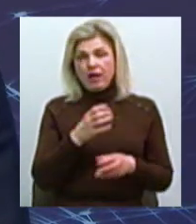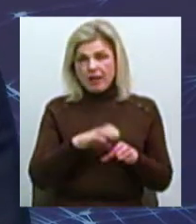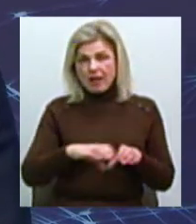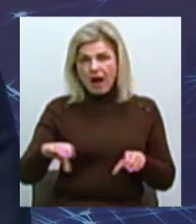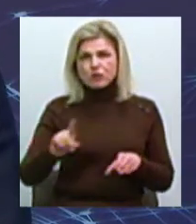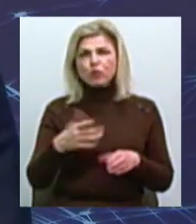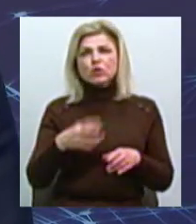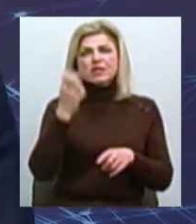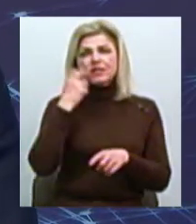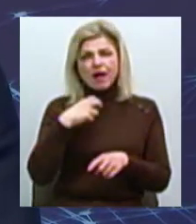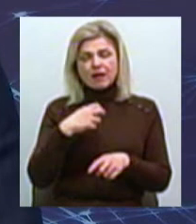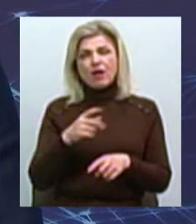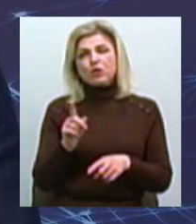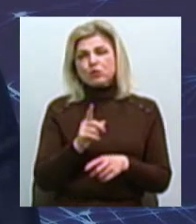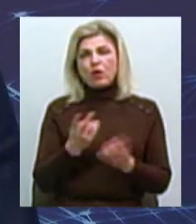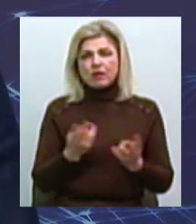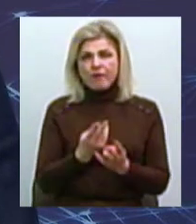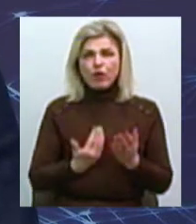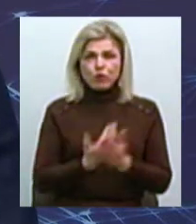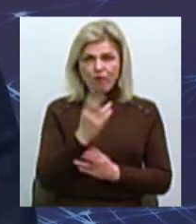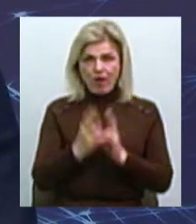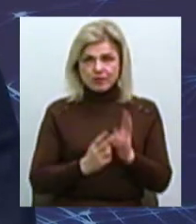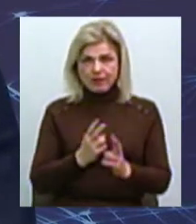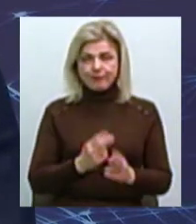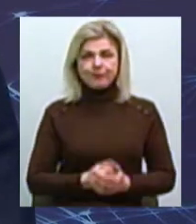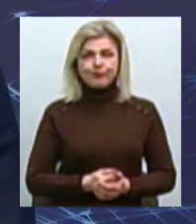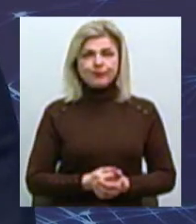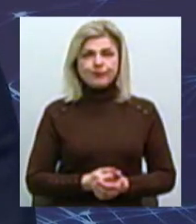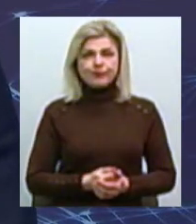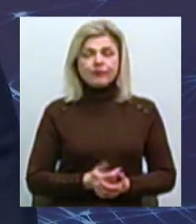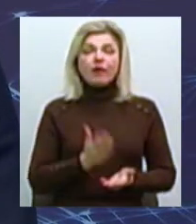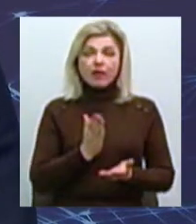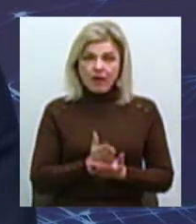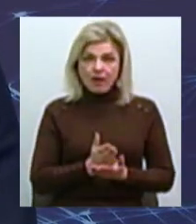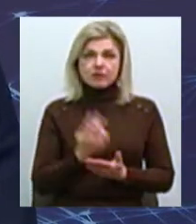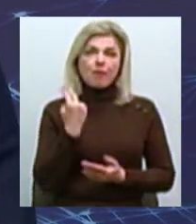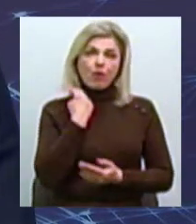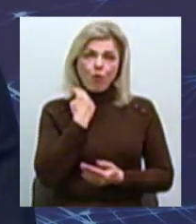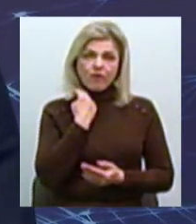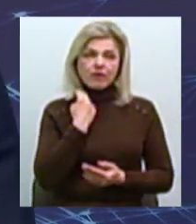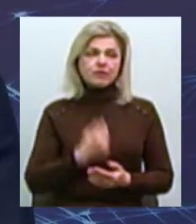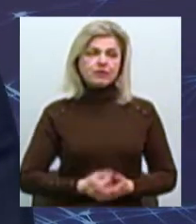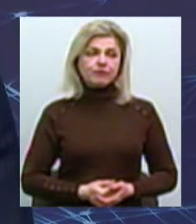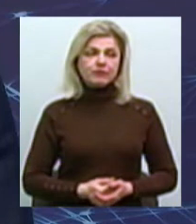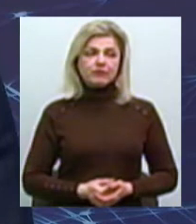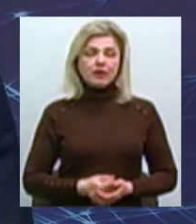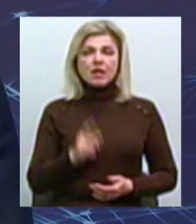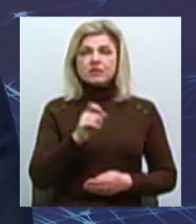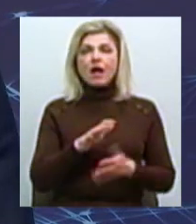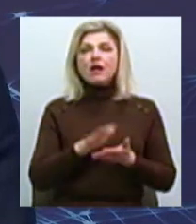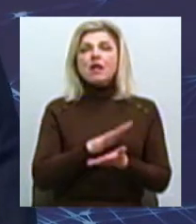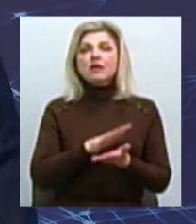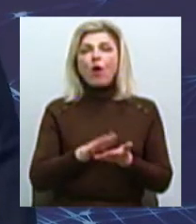Іде ізоляція їх, іде їх інновація Тому є заборгованість за розрахунок по